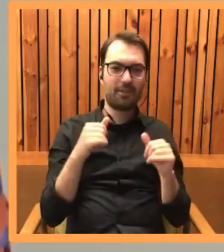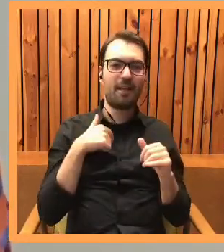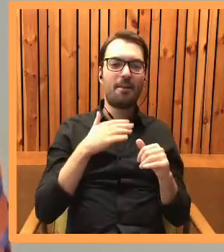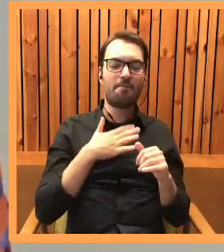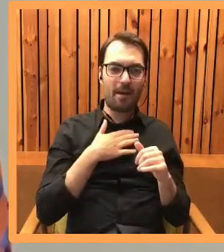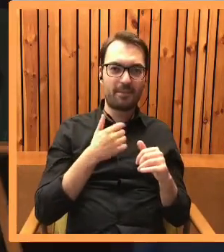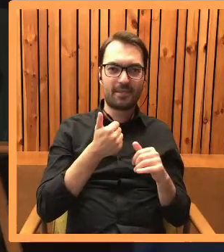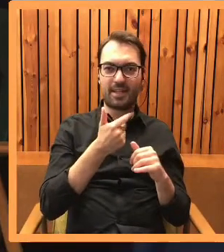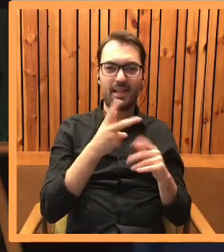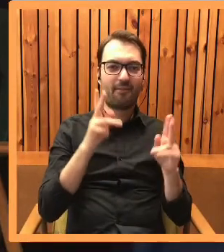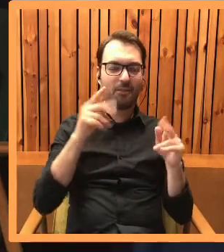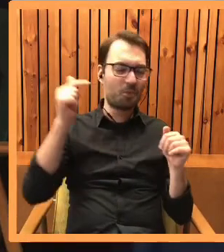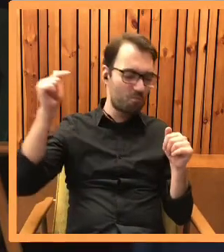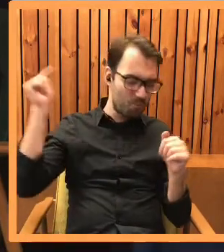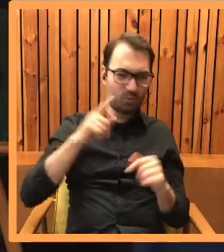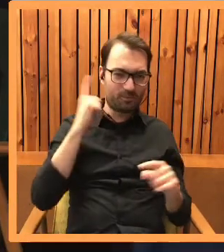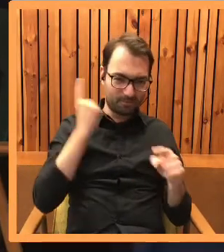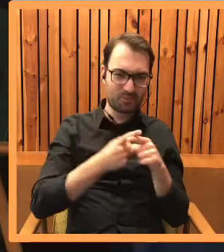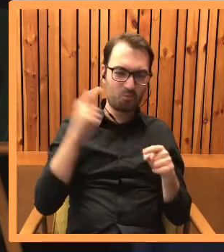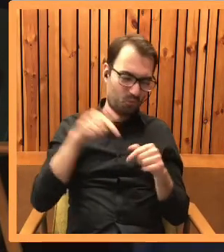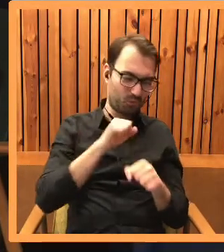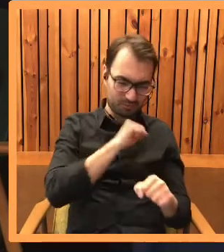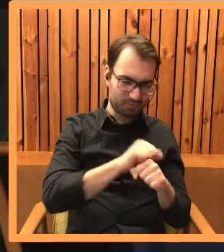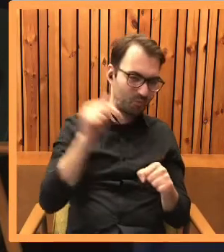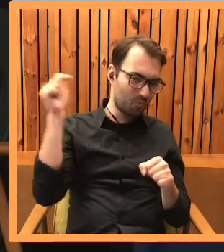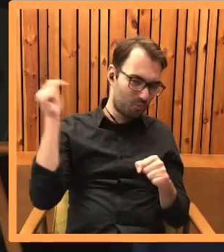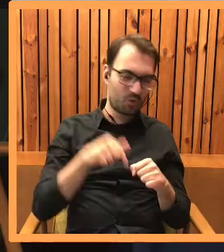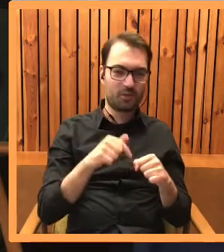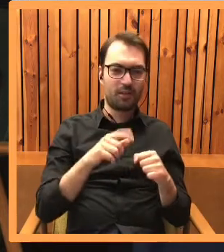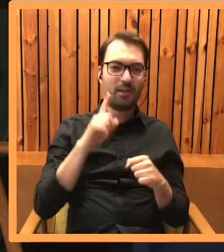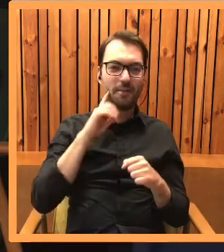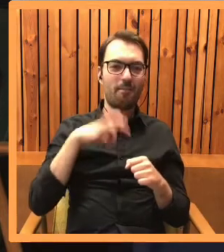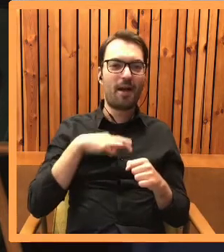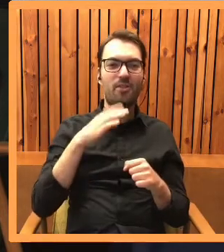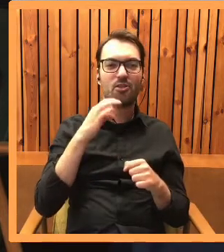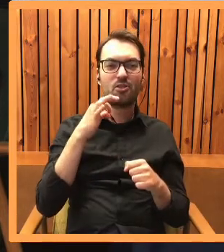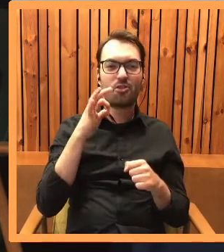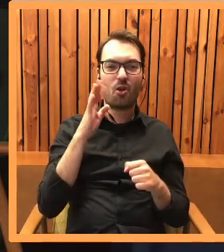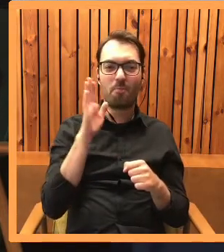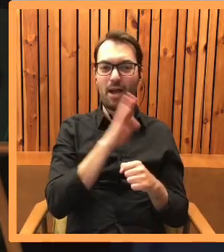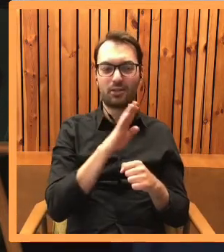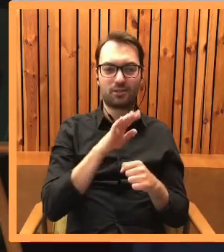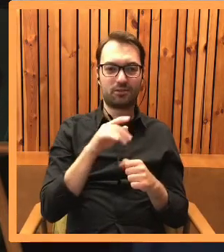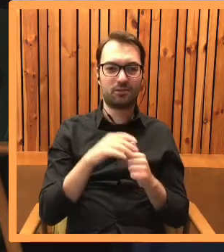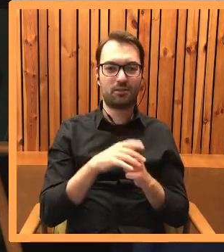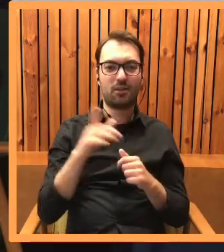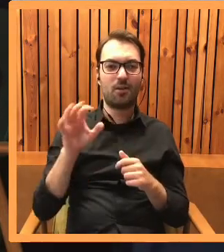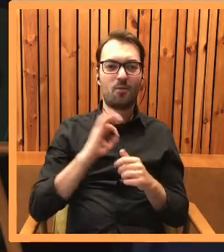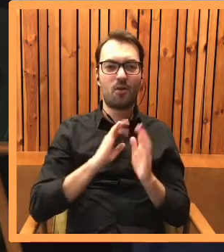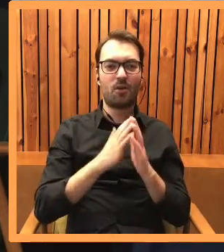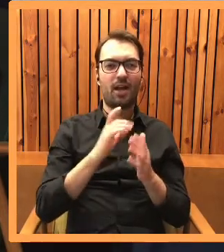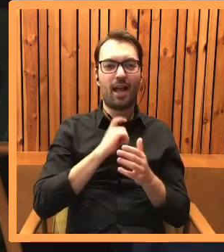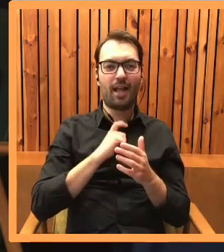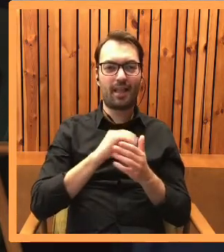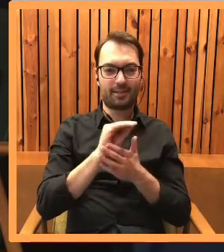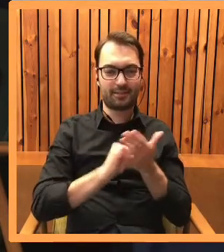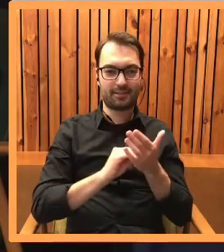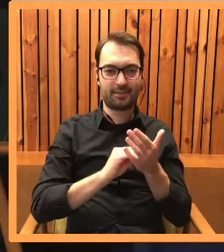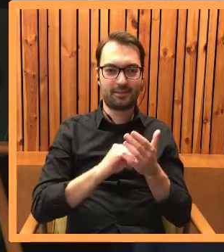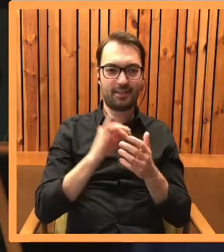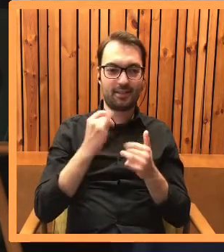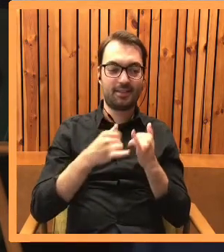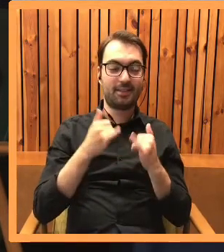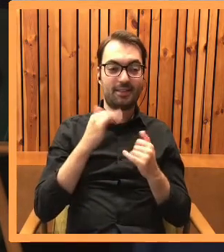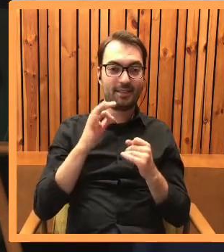uparłam, że one muszą być. I tutaj pan Tomasz, który redaktował moją książkę, pewnie jak teraz przeczytam,